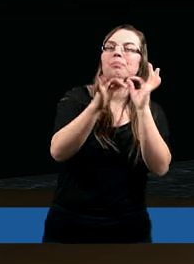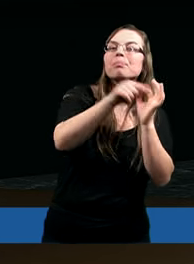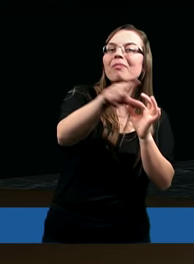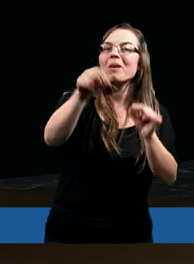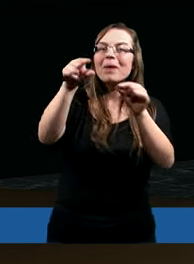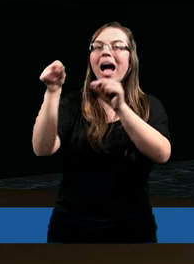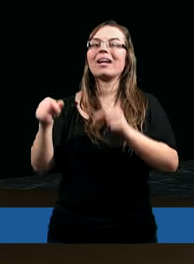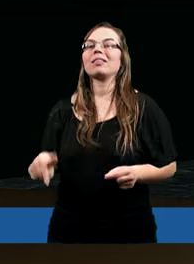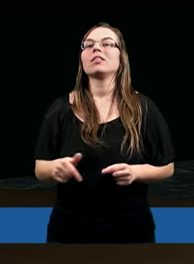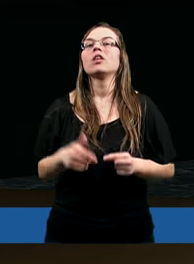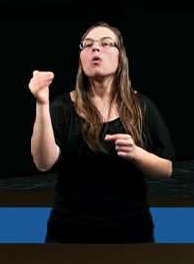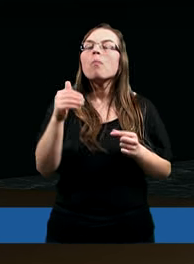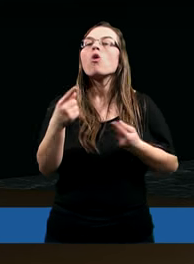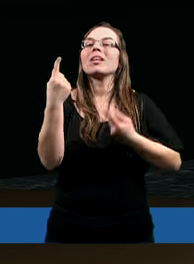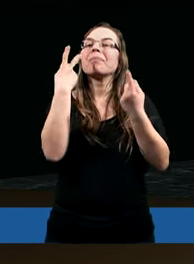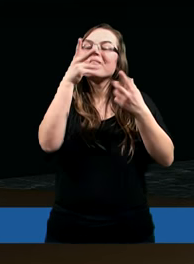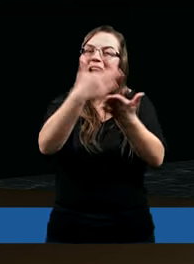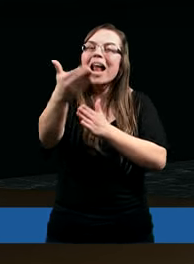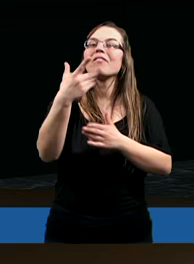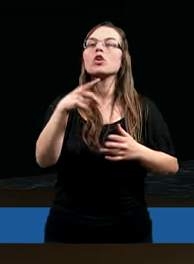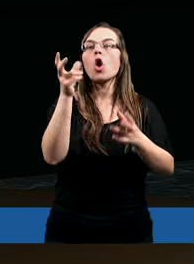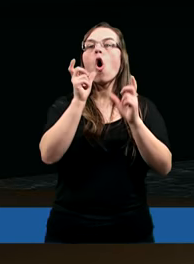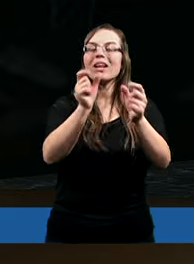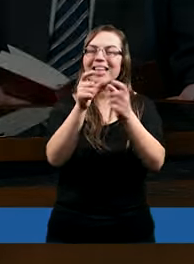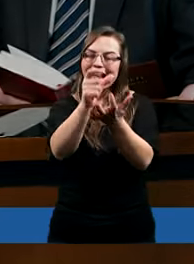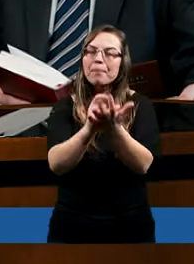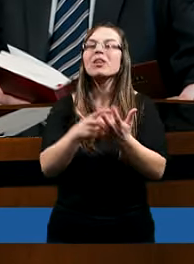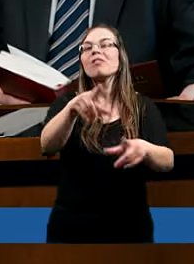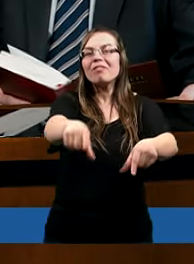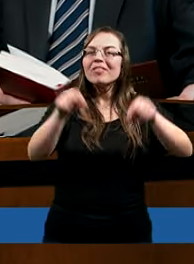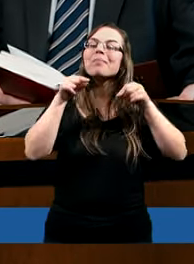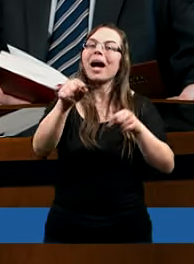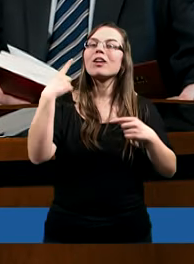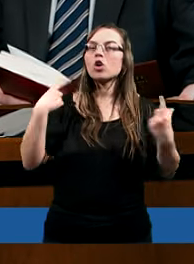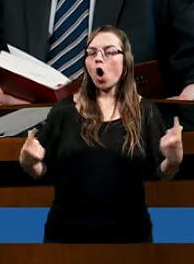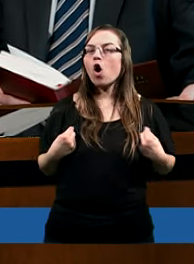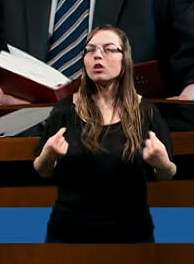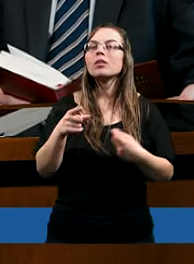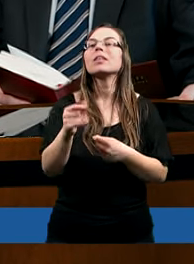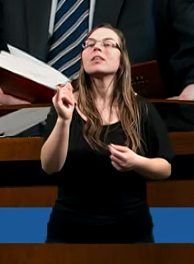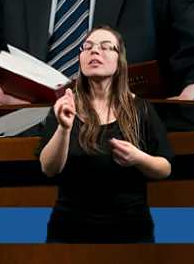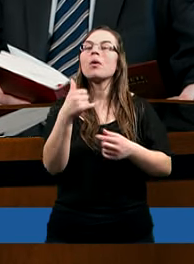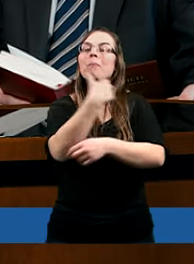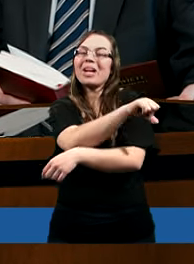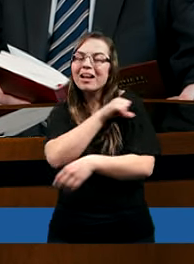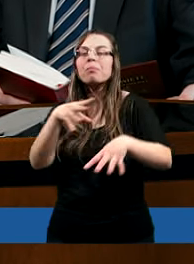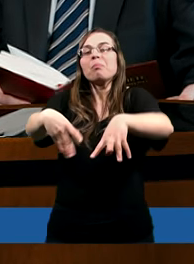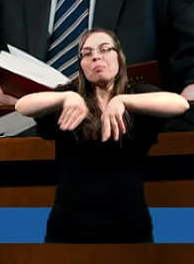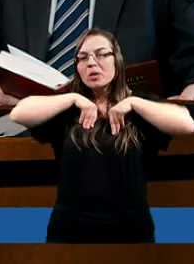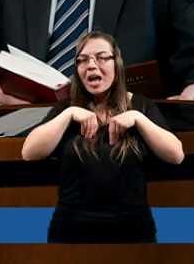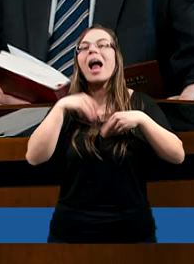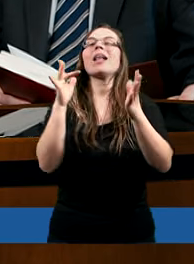którzy są. Możemy się domyślać dalej z kontekstu, prawda, że chodzi tutaj o tych, którzy przyjęli chrześcijaństwo, przyjęli